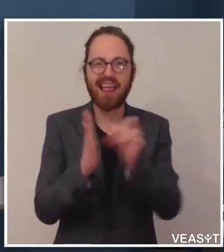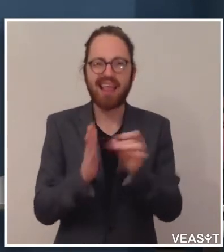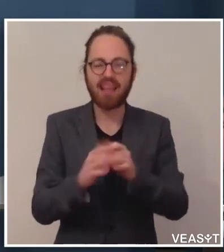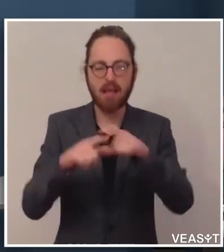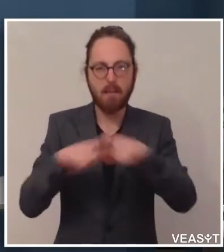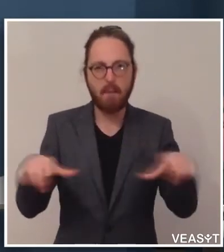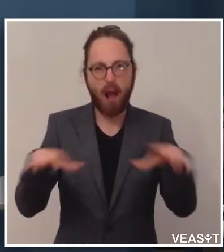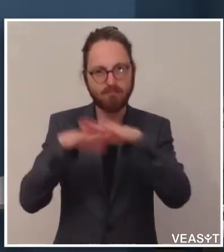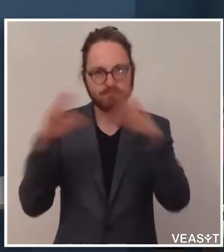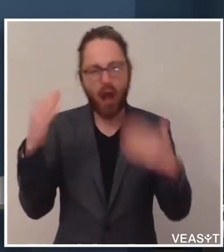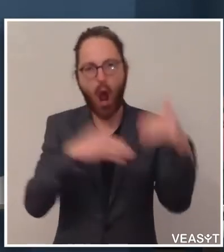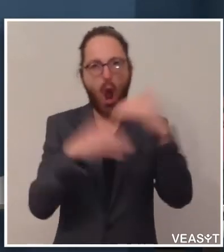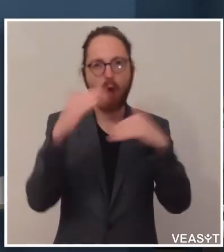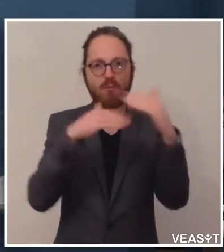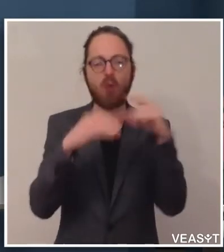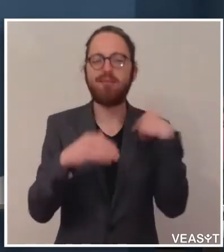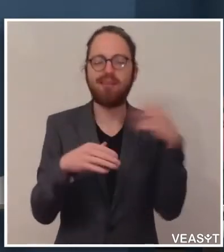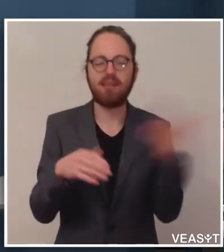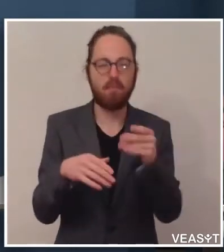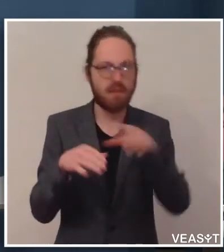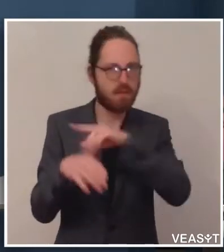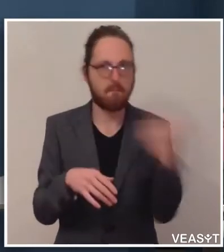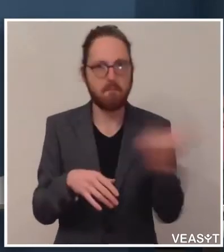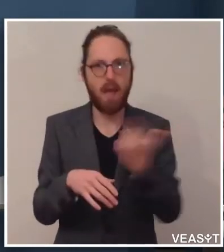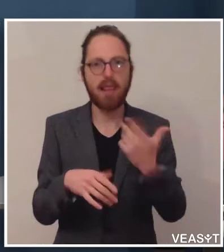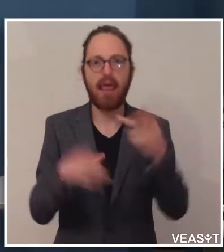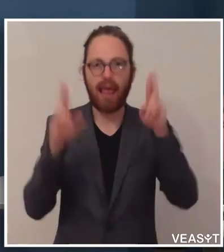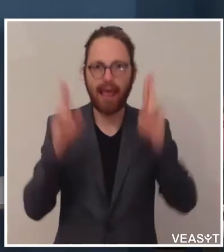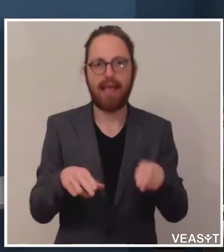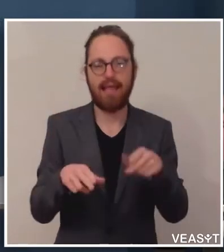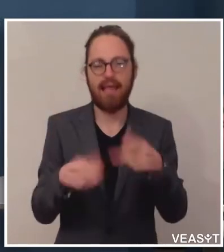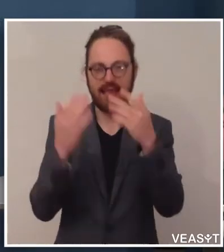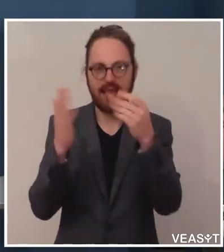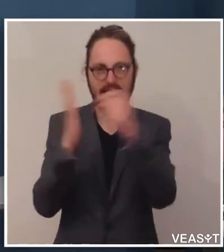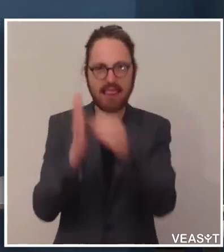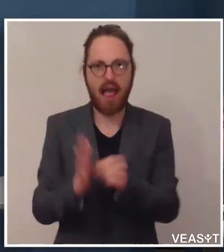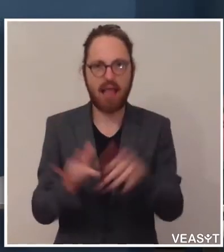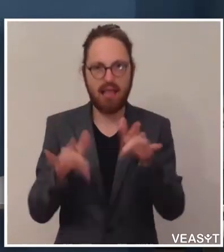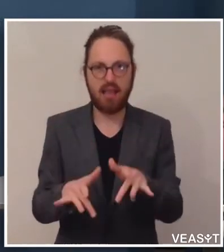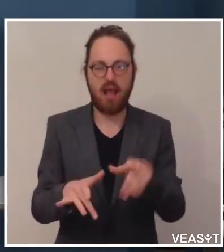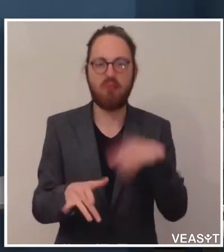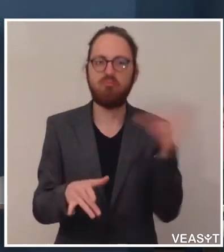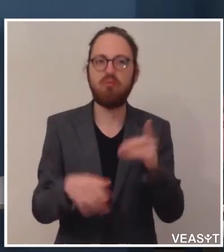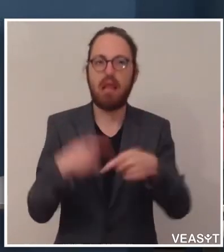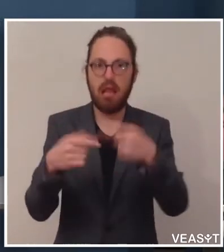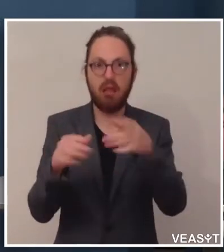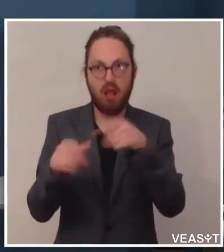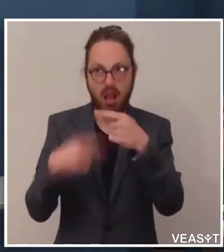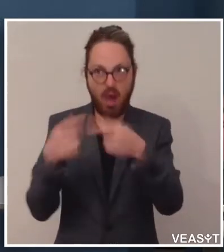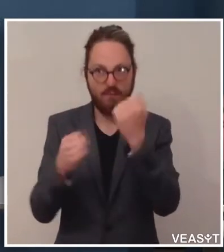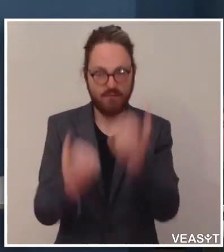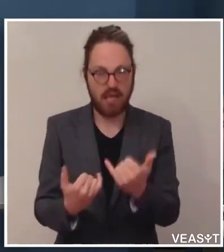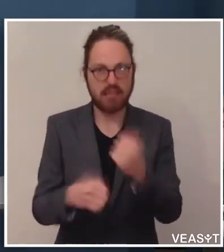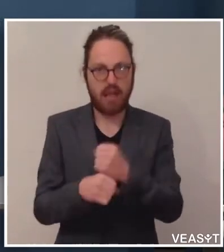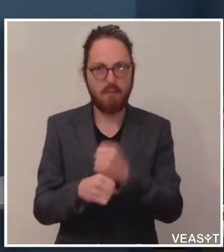wir dann immer auch die korrekten Daten vorliegen haben, die Arbeiten dazu laufen. Und wenn sie dann steht, natürlich werden wir alle Daten nach